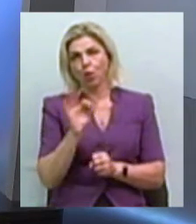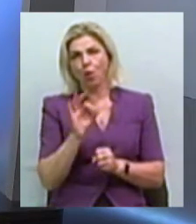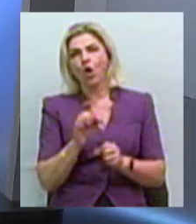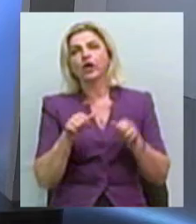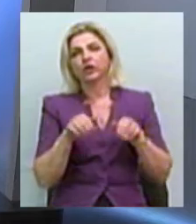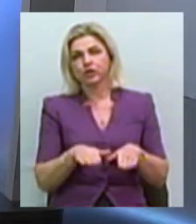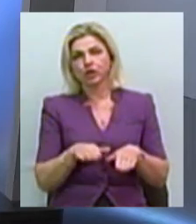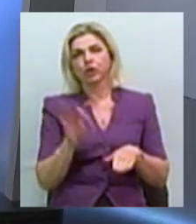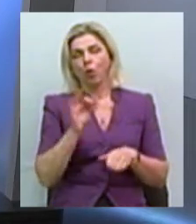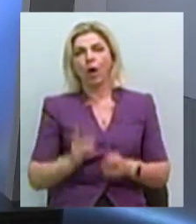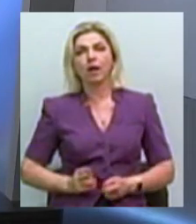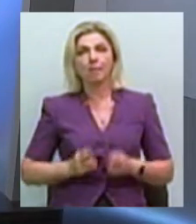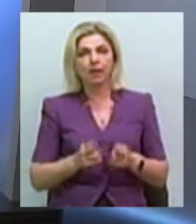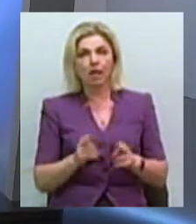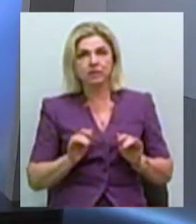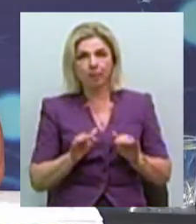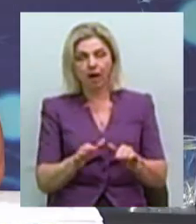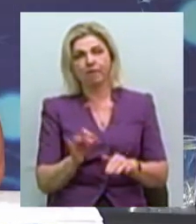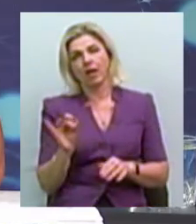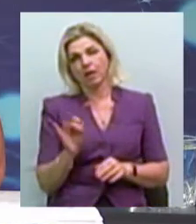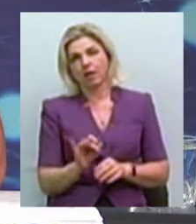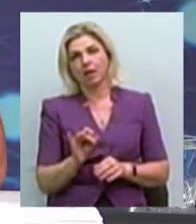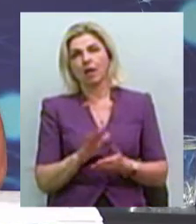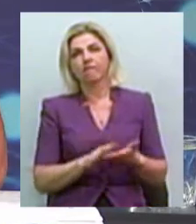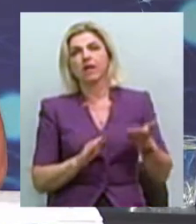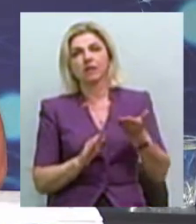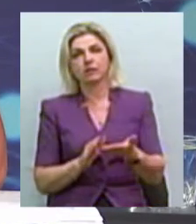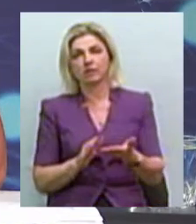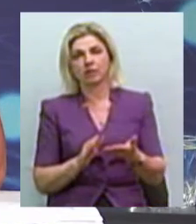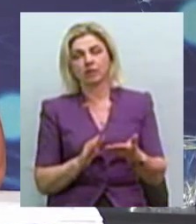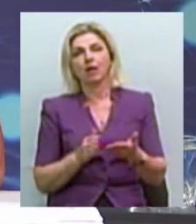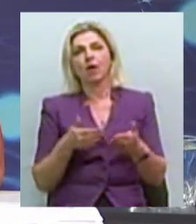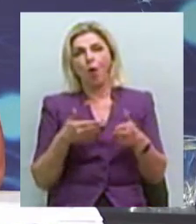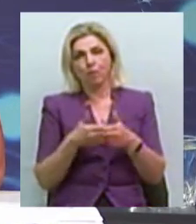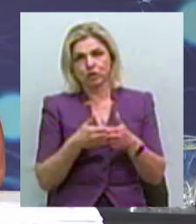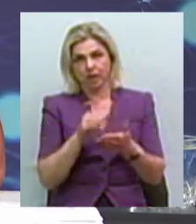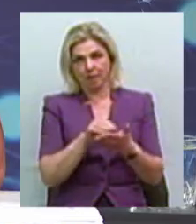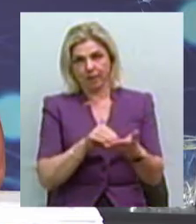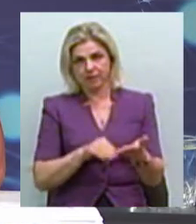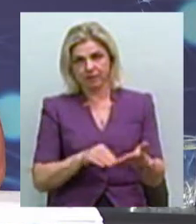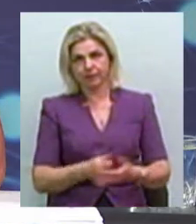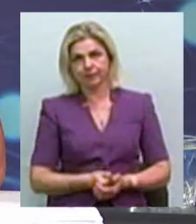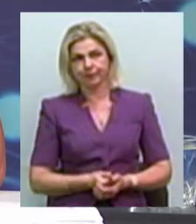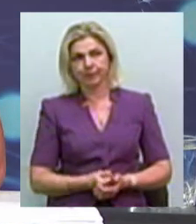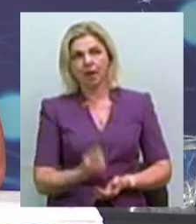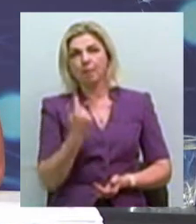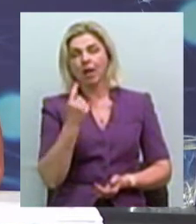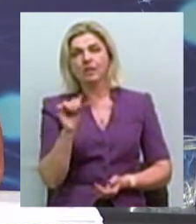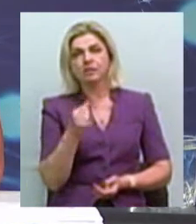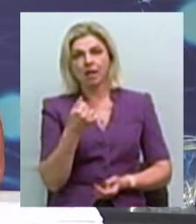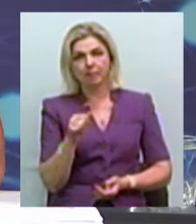рішень, як і в кримінальних справах, так і в винесенні обмежувальних приписів. 1 серпня